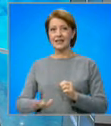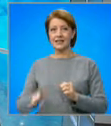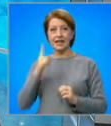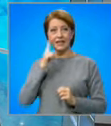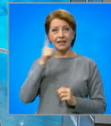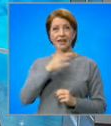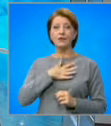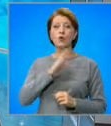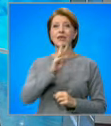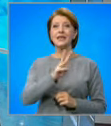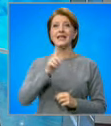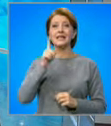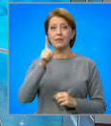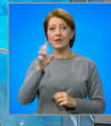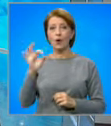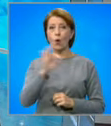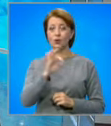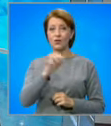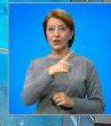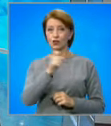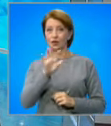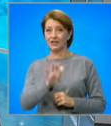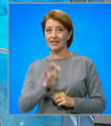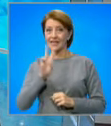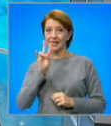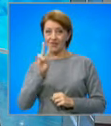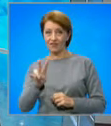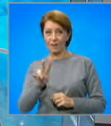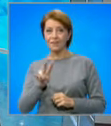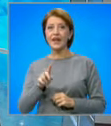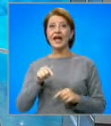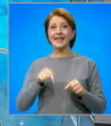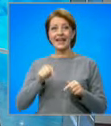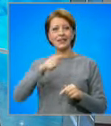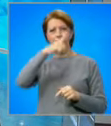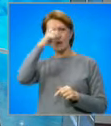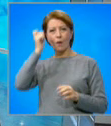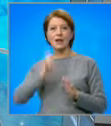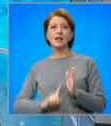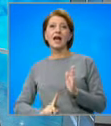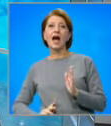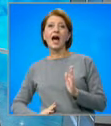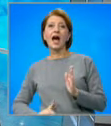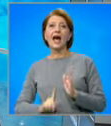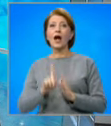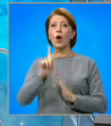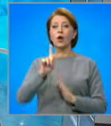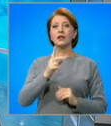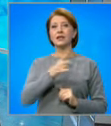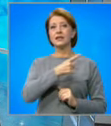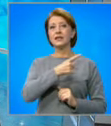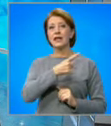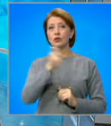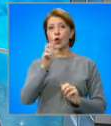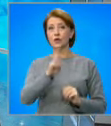31 октомври. 192 по време на вълната. Тази пролет рекордът е бил 185